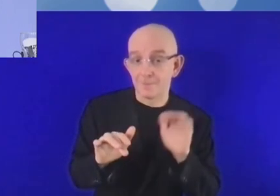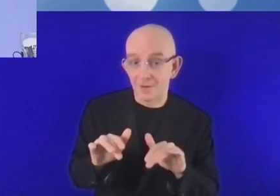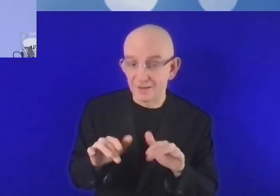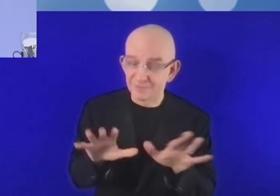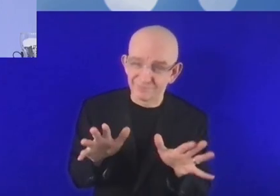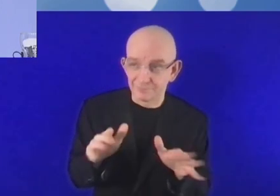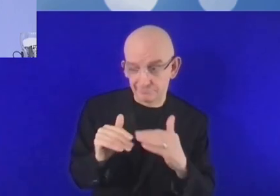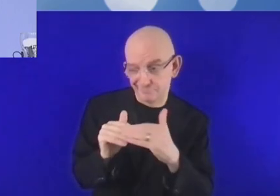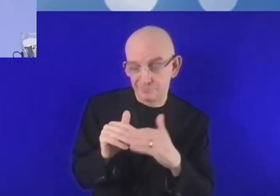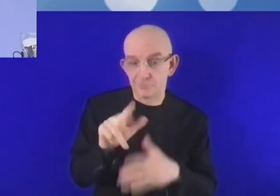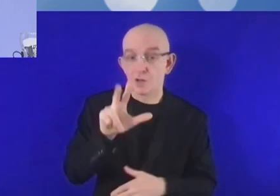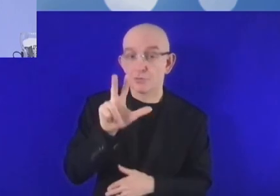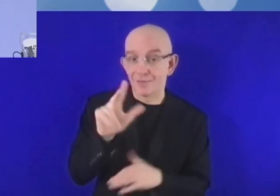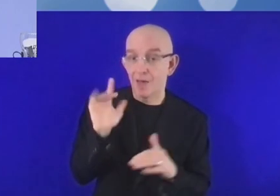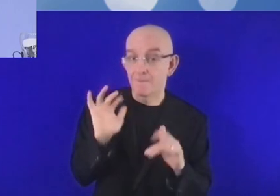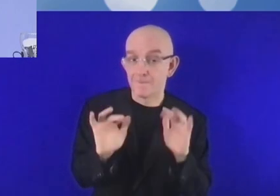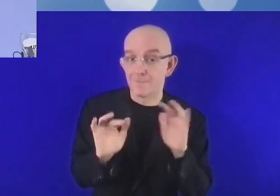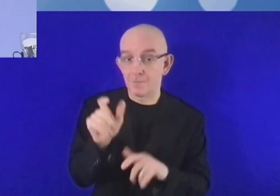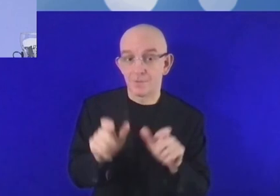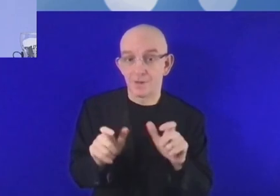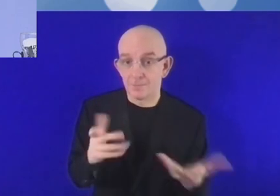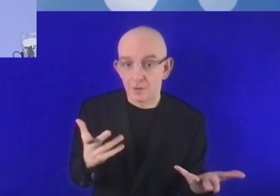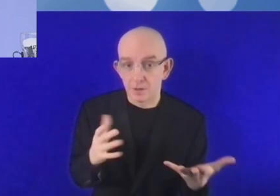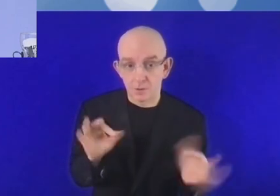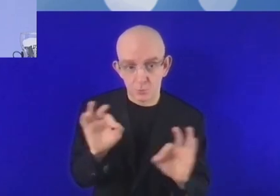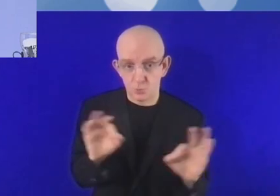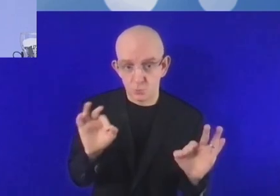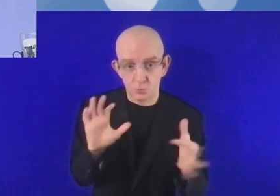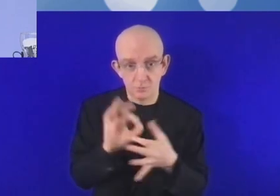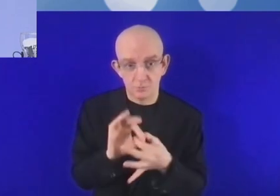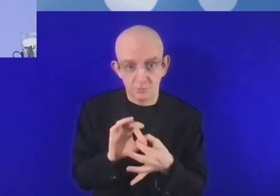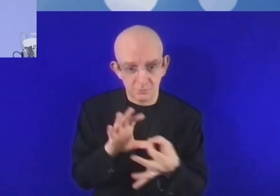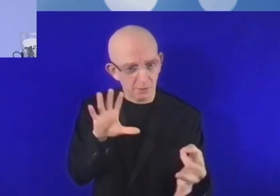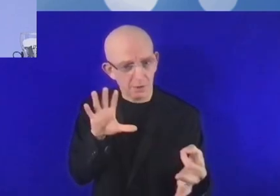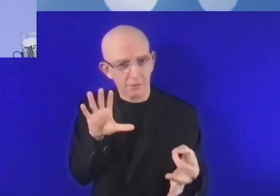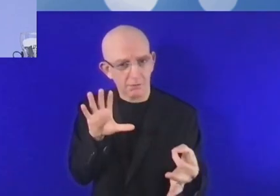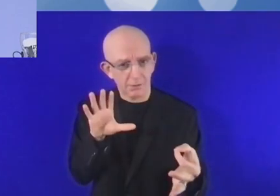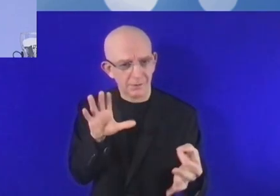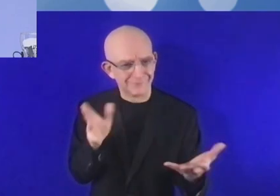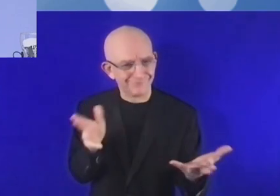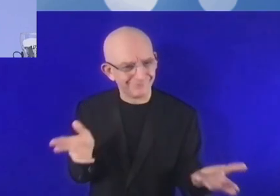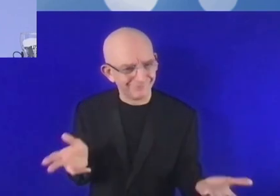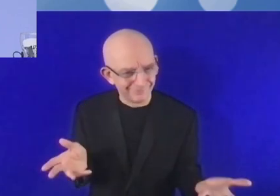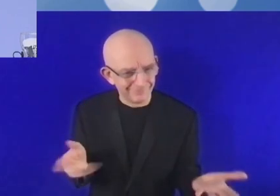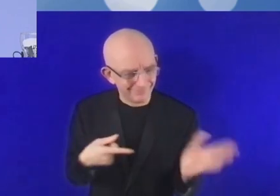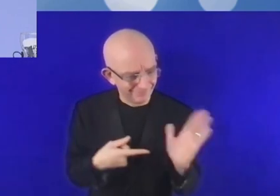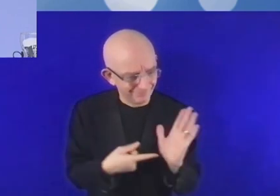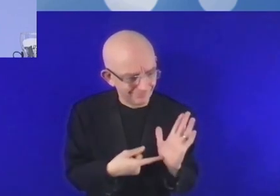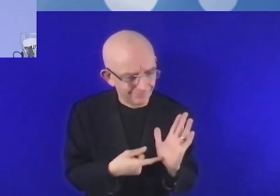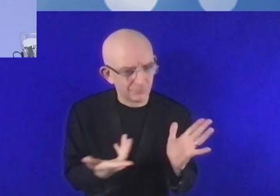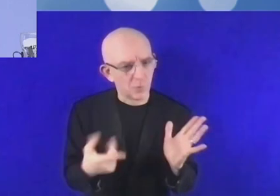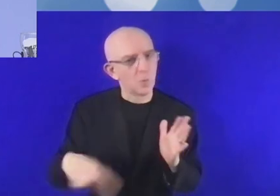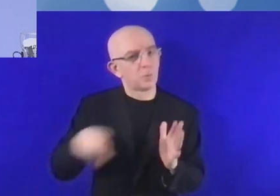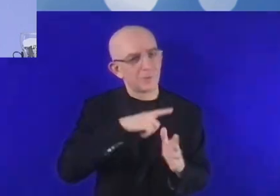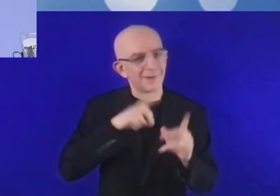accès au réseau. Donc, ces gens-là, ils n'ont pas les mêmes chances, ils ne pas sur la même ligne de départ. Donc là, il faut